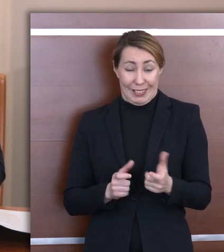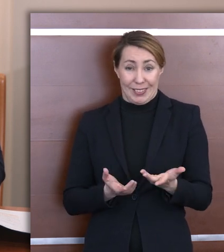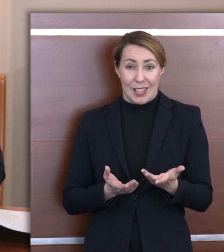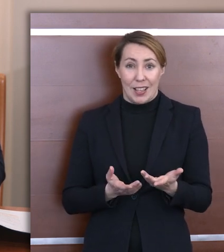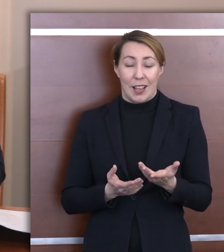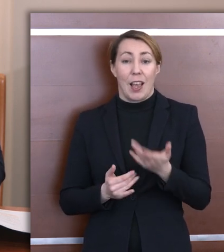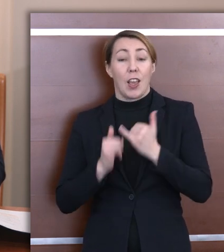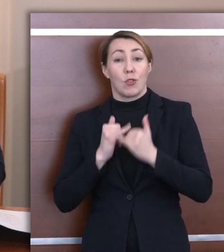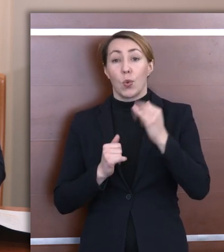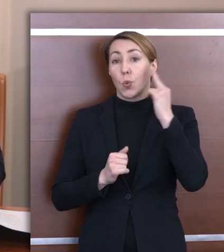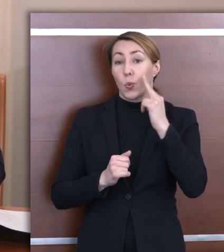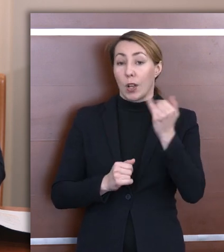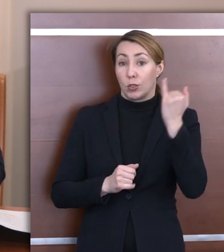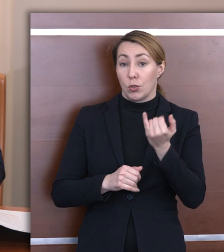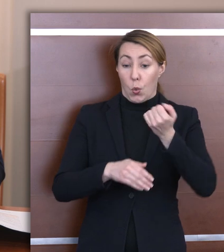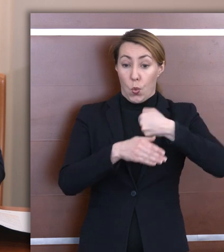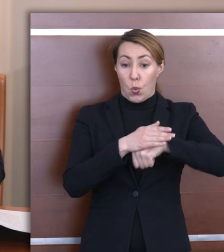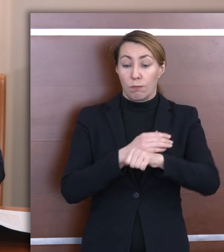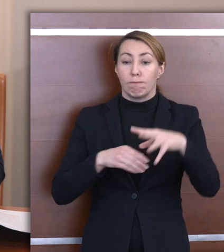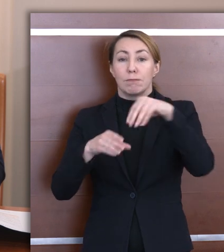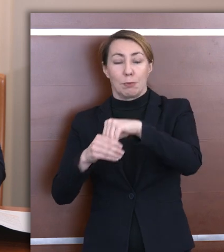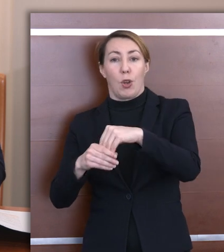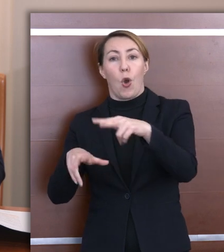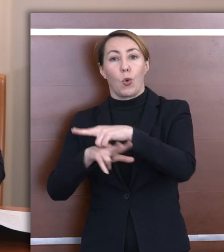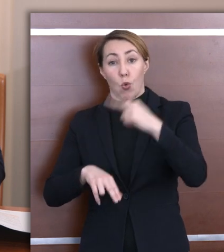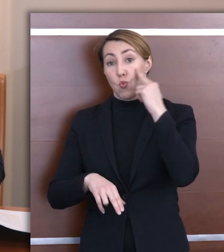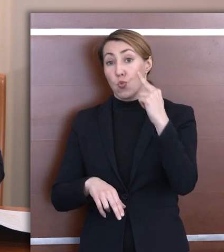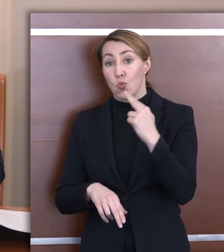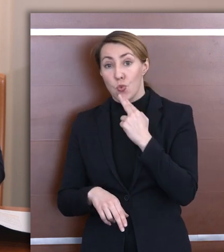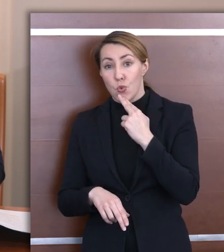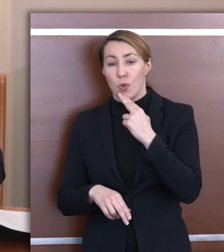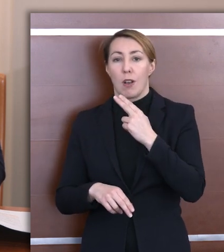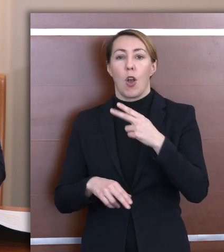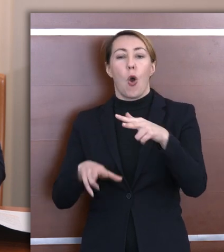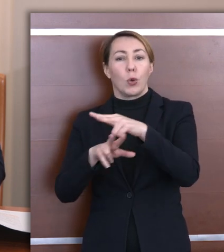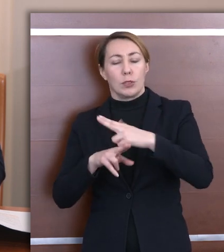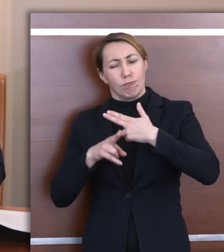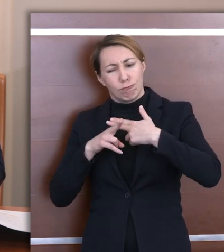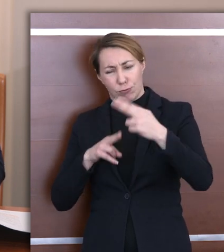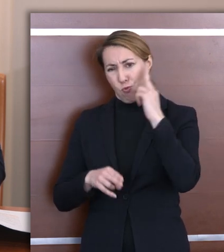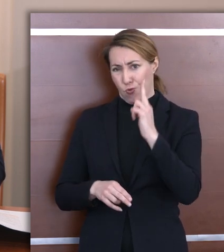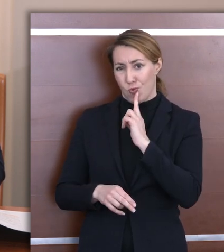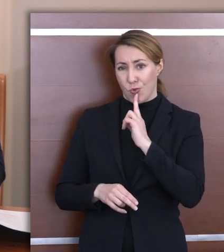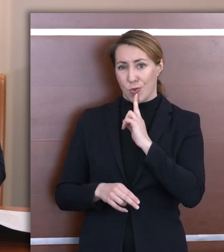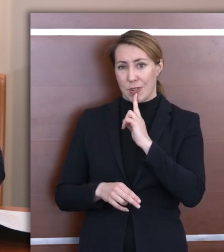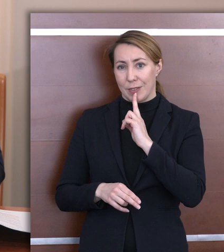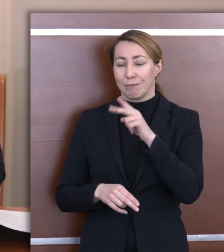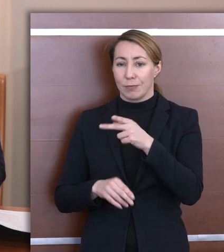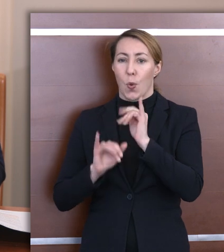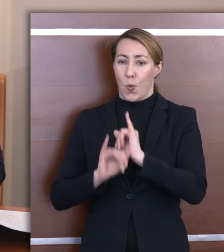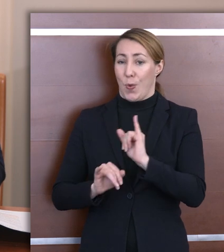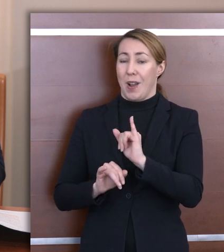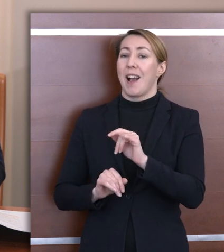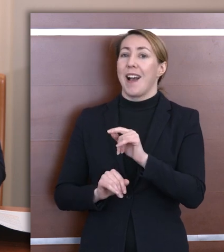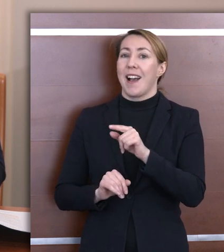głuche dziecko rodzi się w rodzinie głuchych, w rodzinie dynastycznie głuchej, ono jest o tyle w szczęśliwej